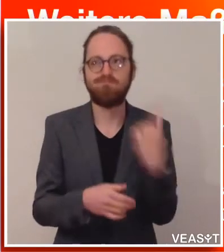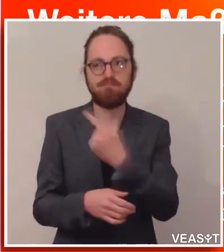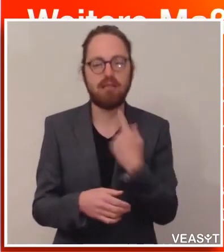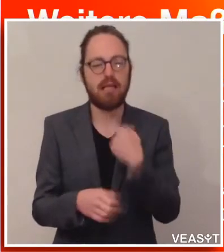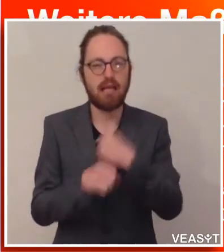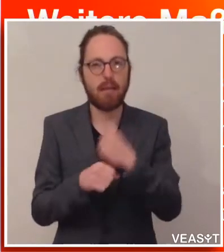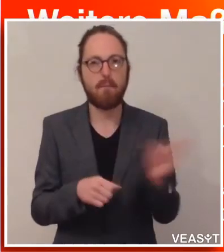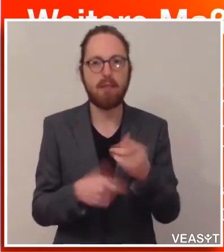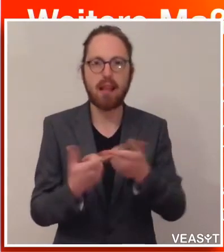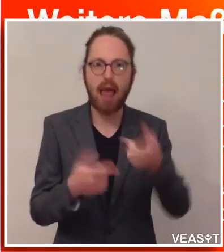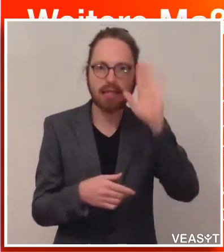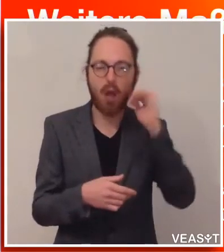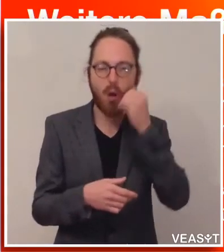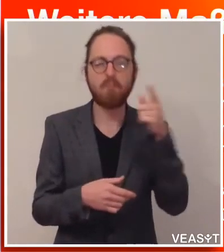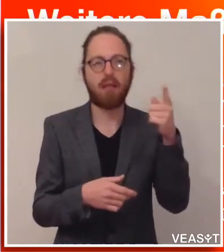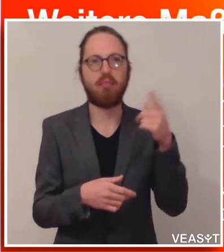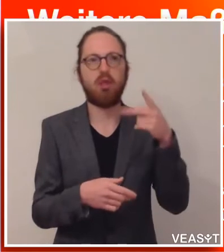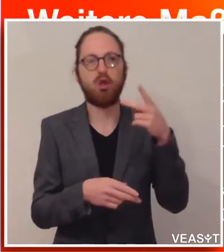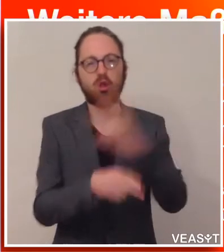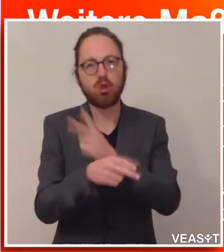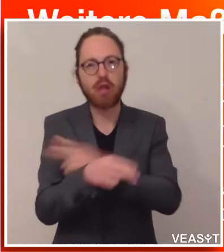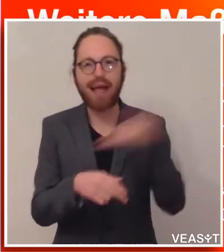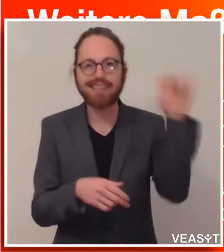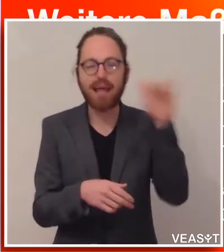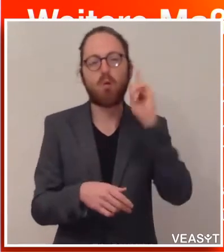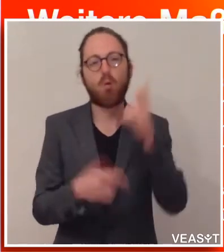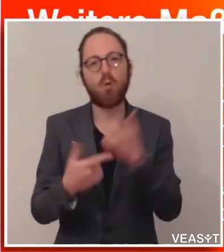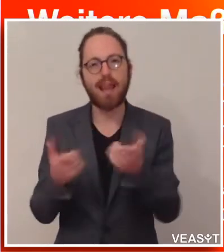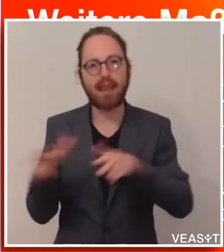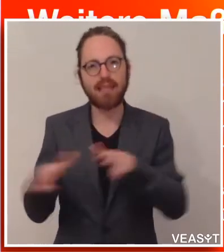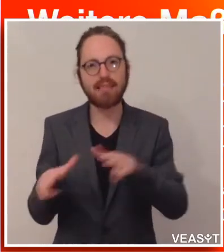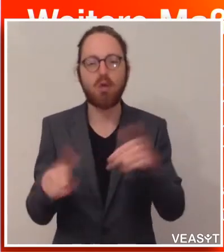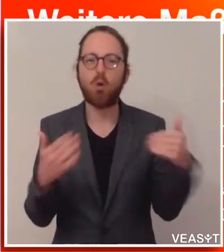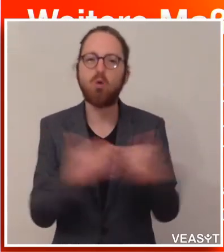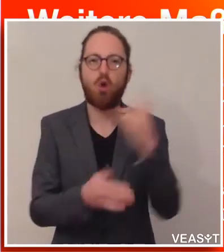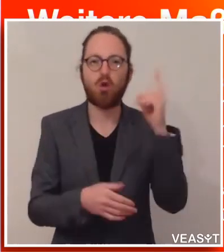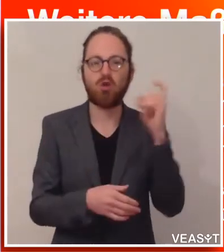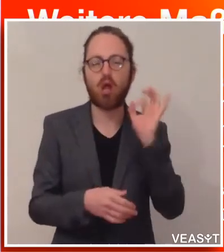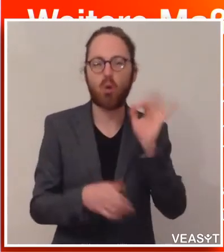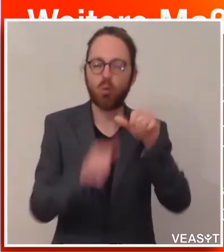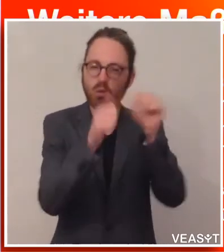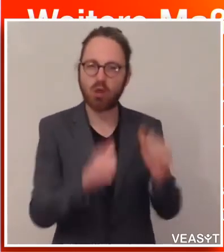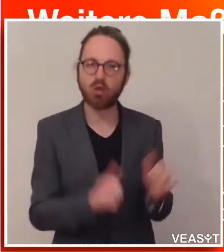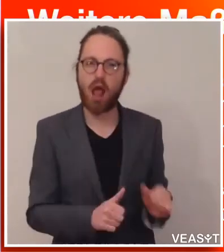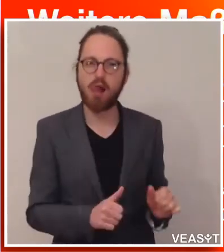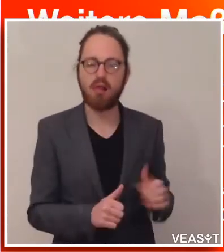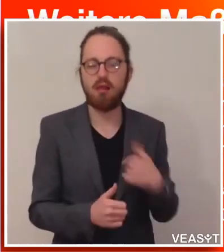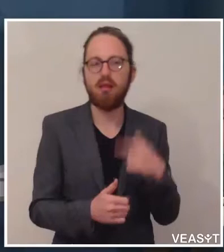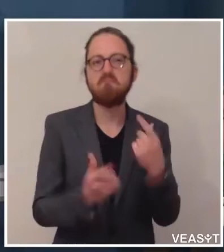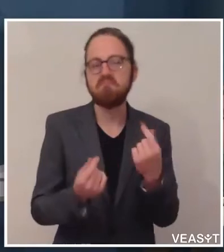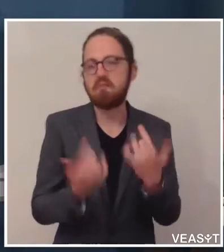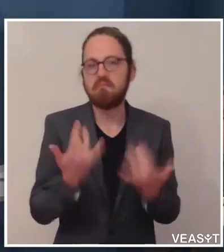auch auf Staatsebene, und wie in der Landesregierung daran, auch hier den Neustart gut zu gestalten. Vielleicht, wie sind die